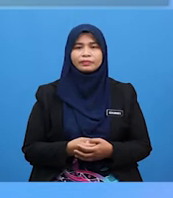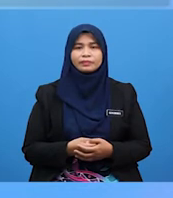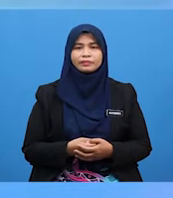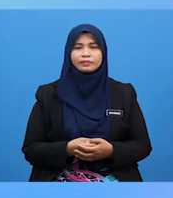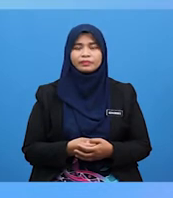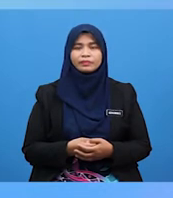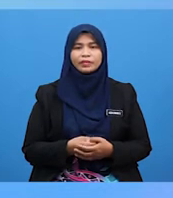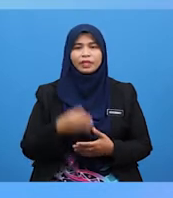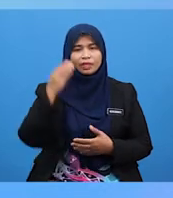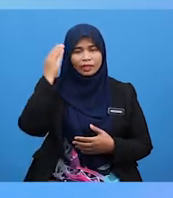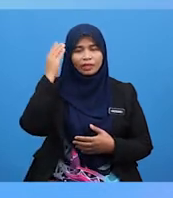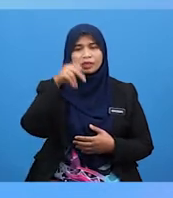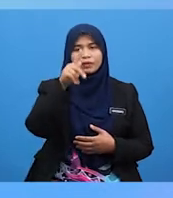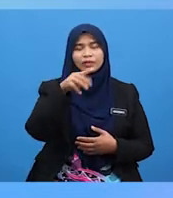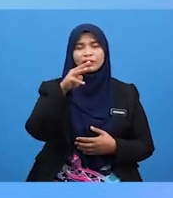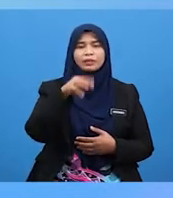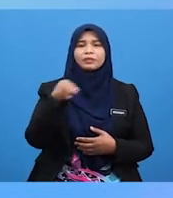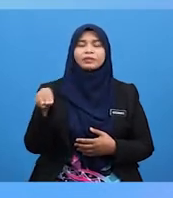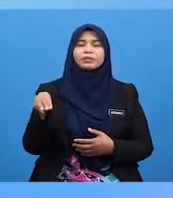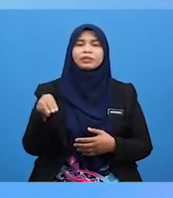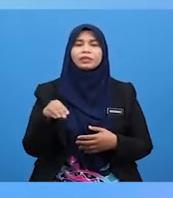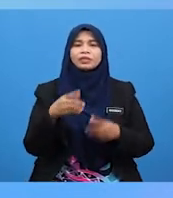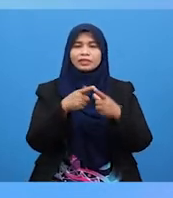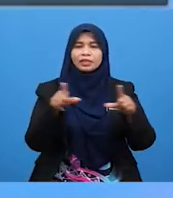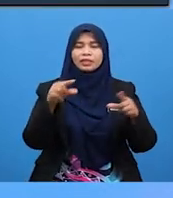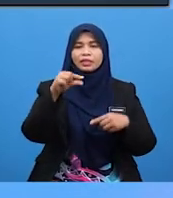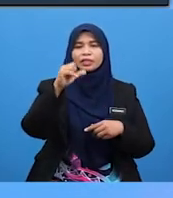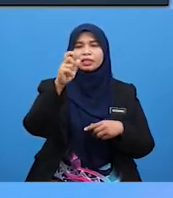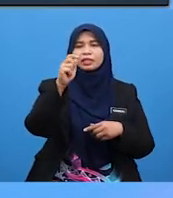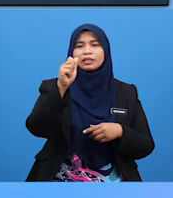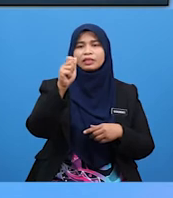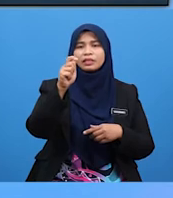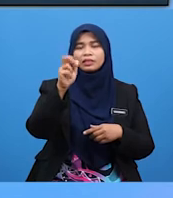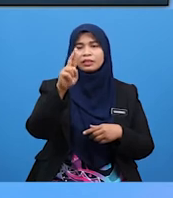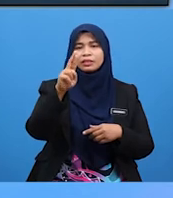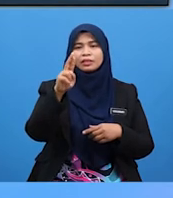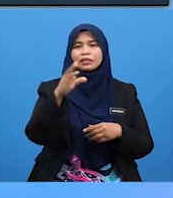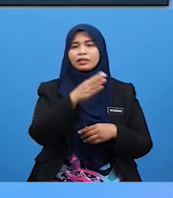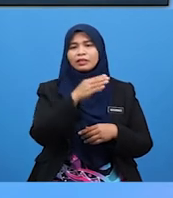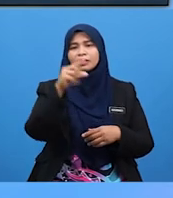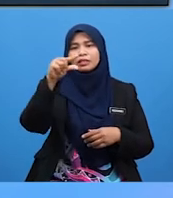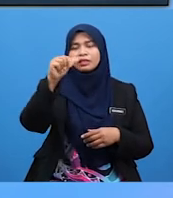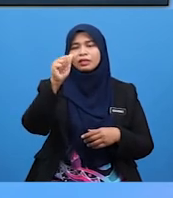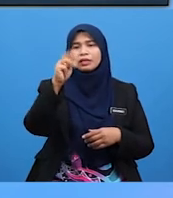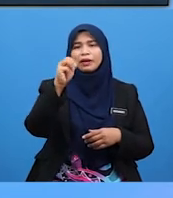Tahukah murid-murid Selain gitar Dan ukulele Gambus